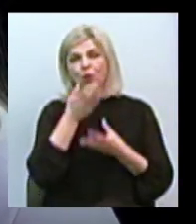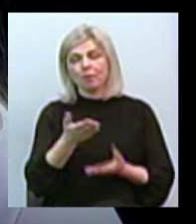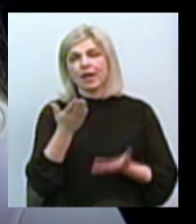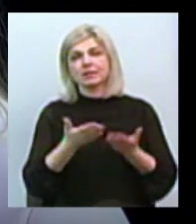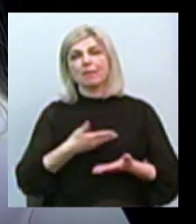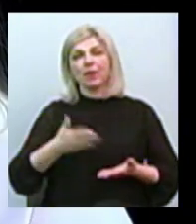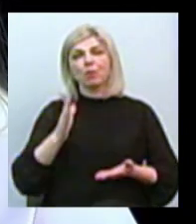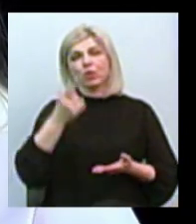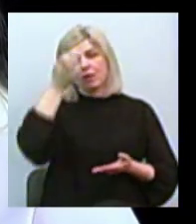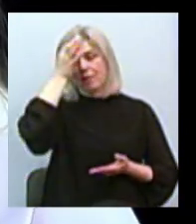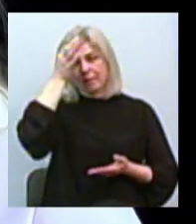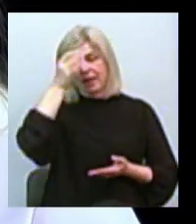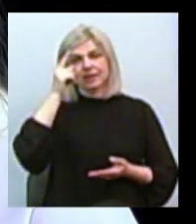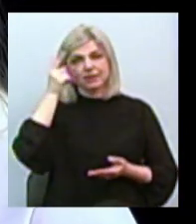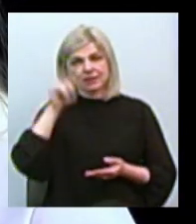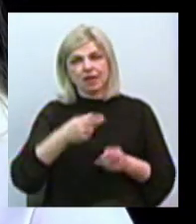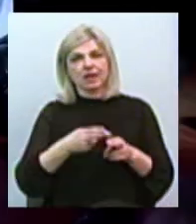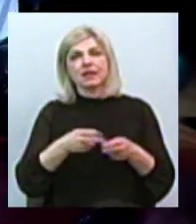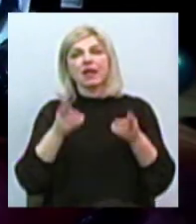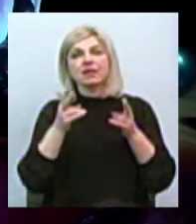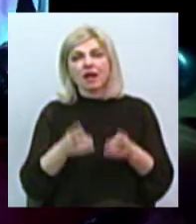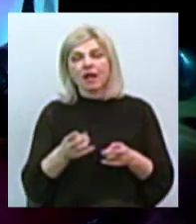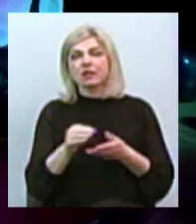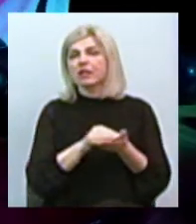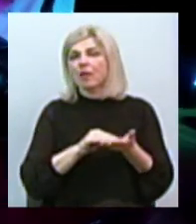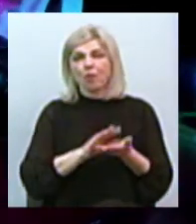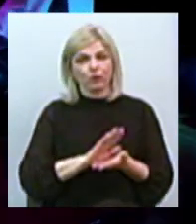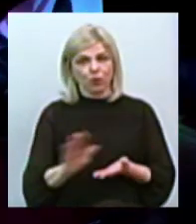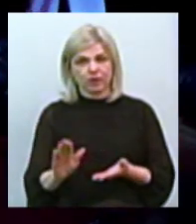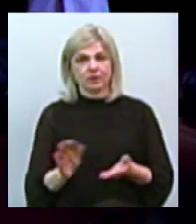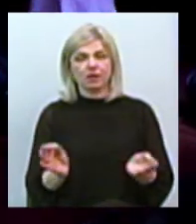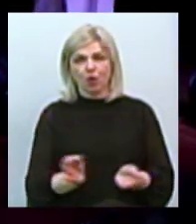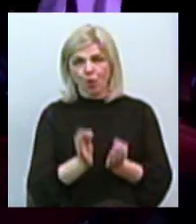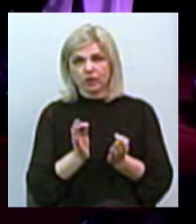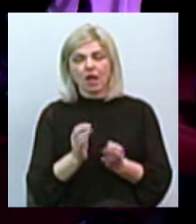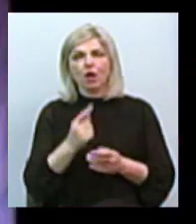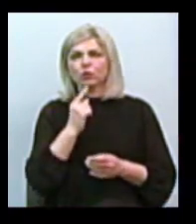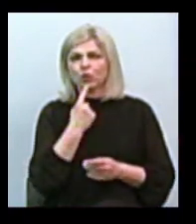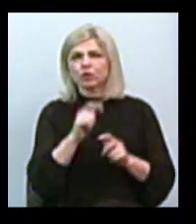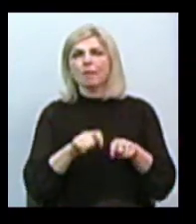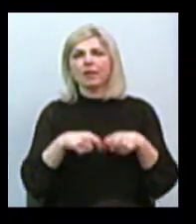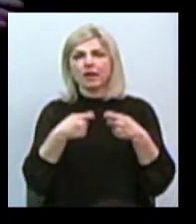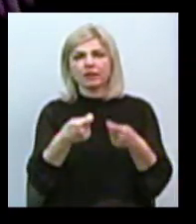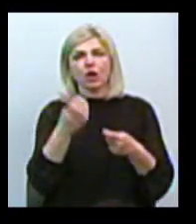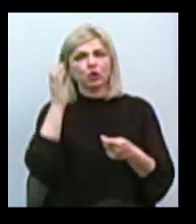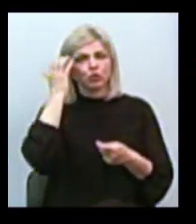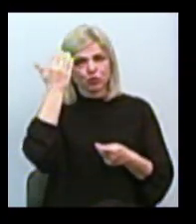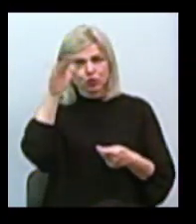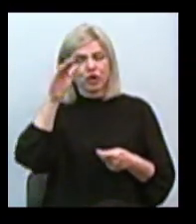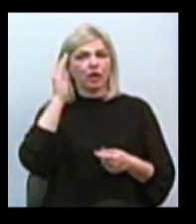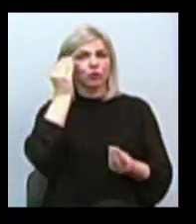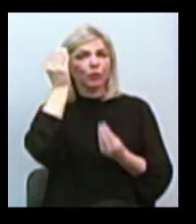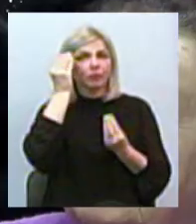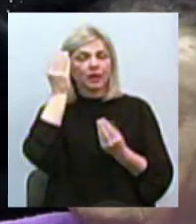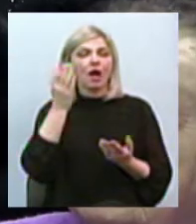будемо пам'ятати і знати, то ця трагедія більше ніколи не станеться і не повториться. Важко передати чужі думки, адже це дуже важливо. Адже